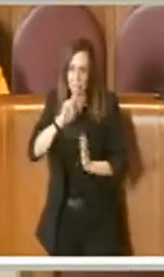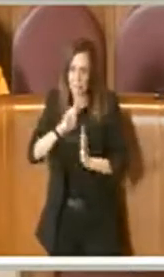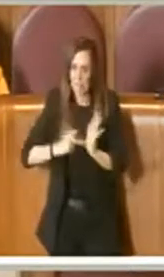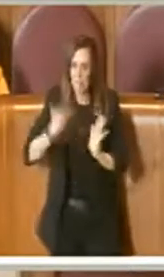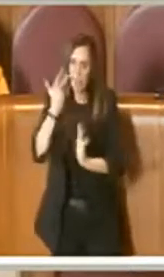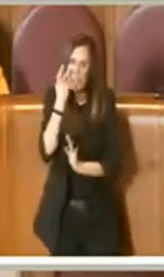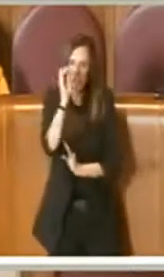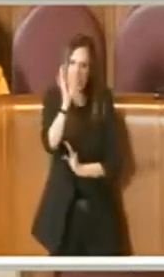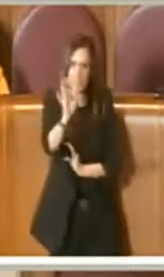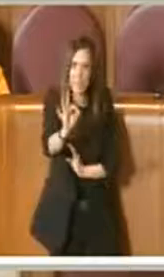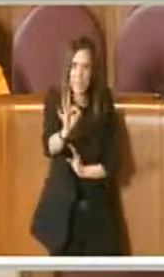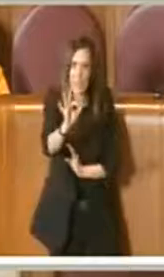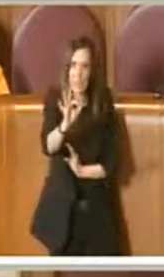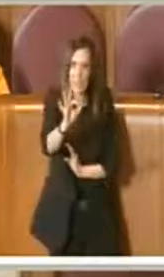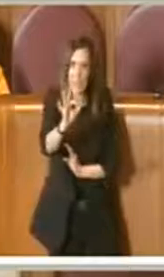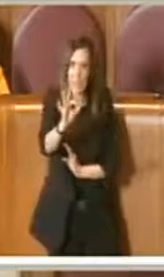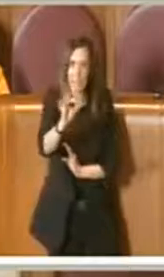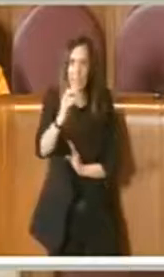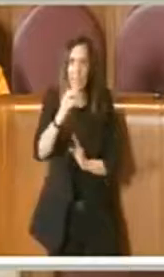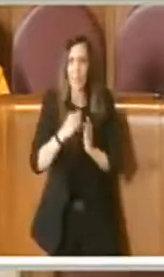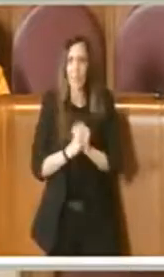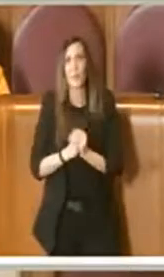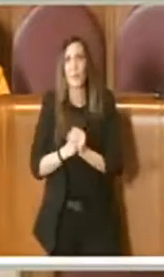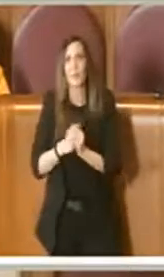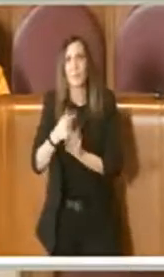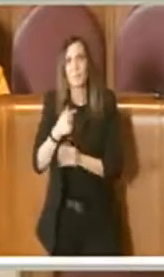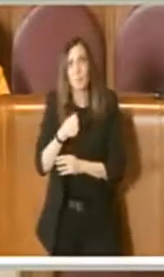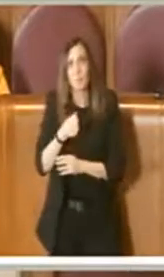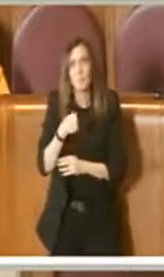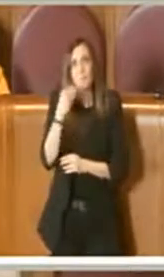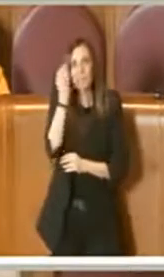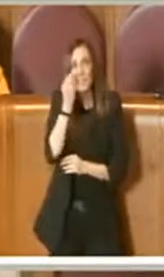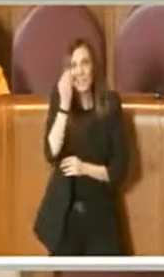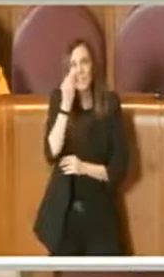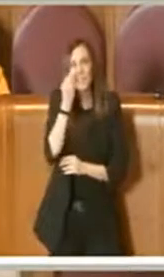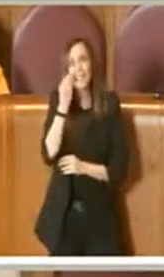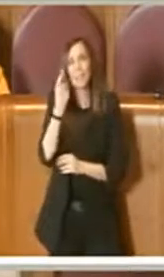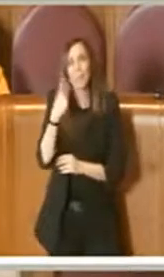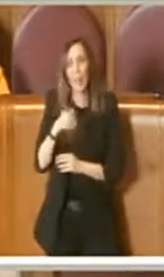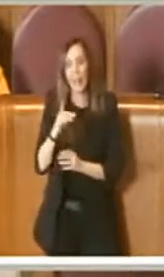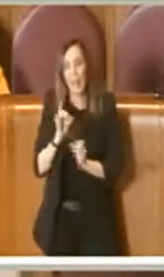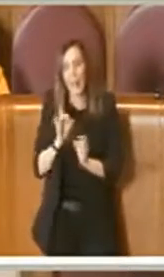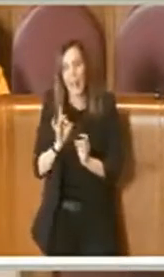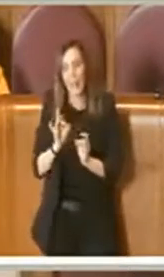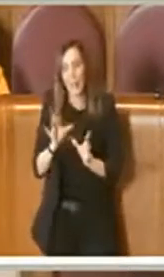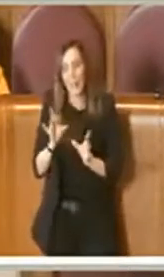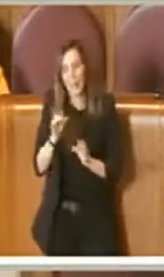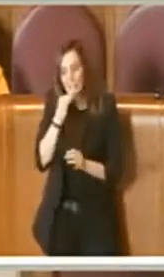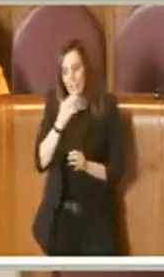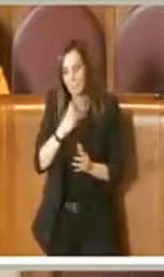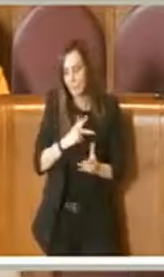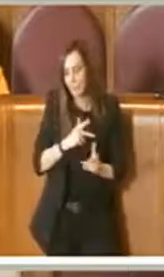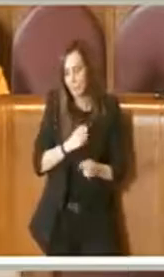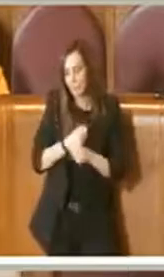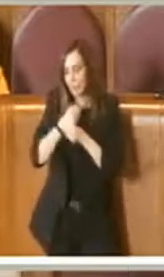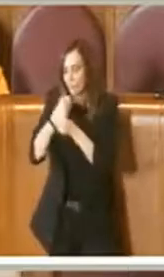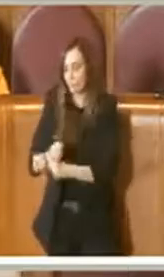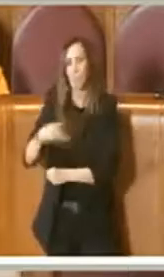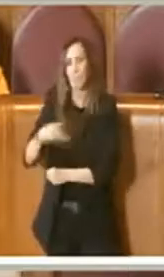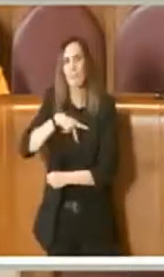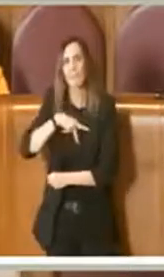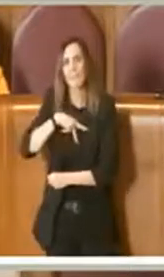Uno dei motivi per cui riteniamo che la liberalizzazione sia sbagliata